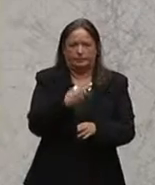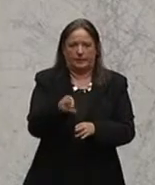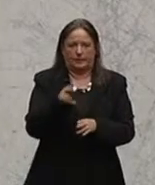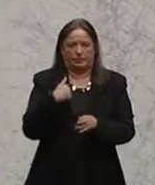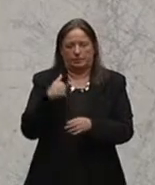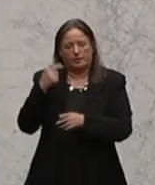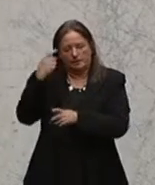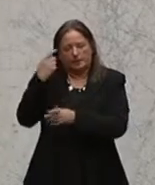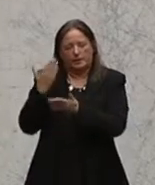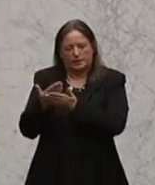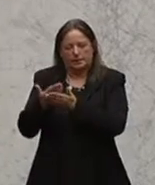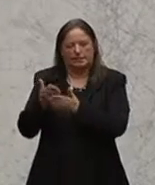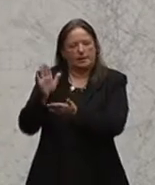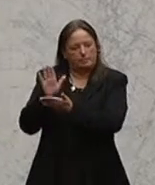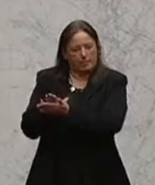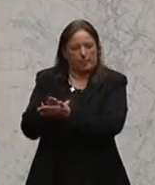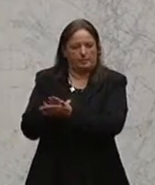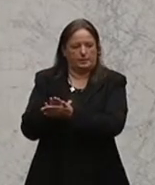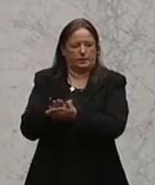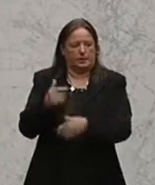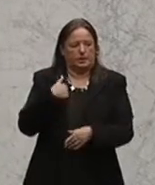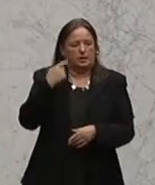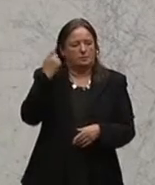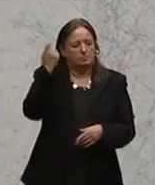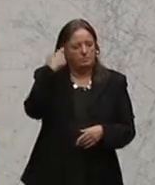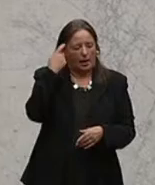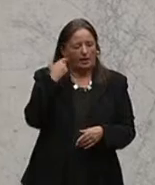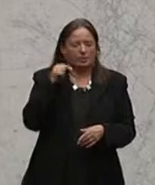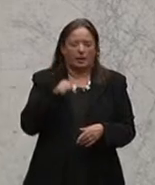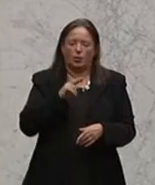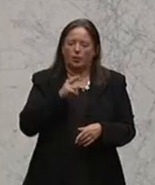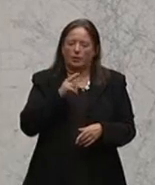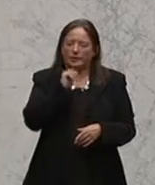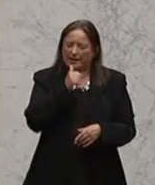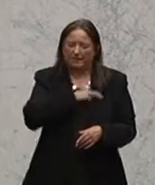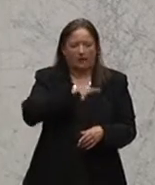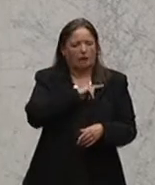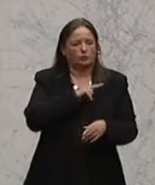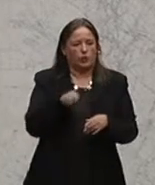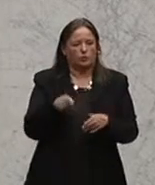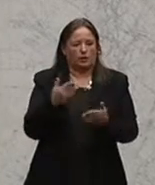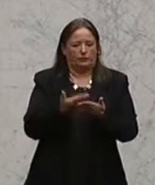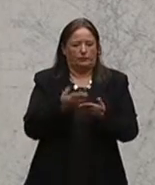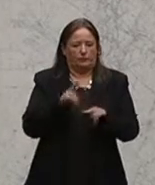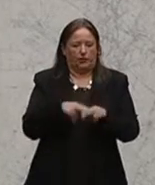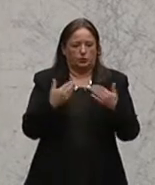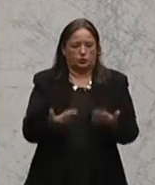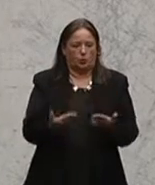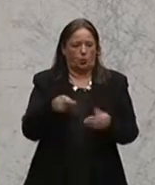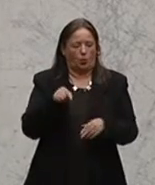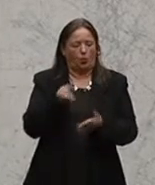in Wien in den letzten Jahren neue